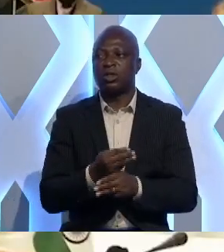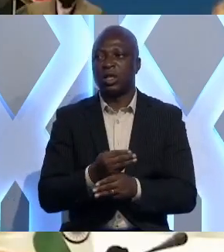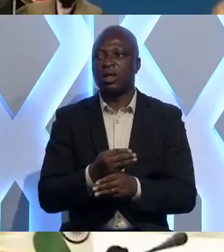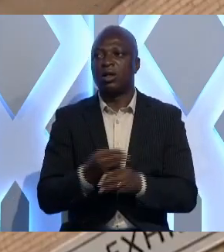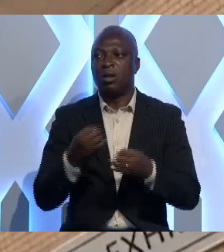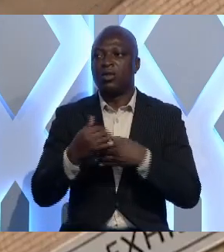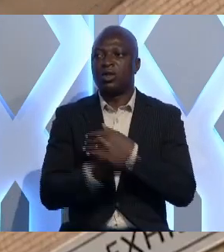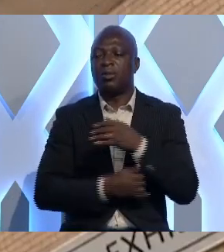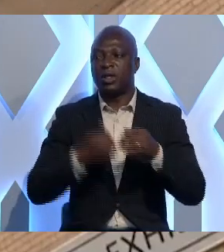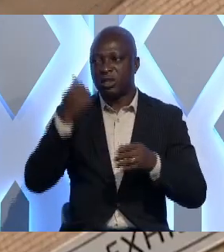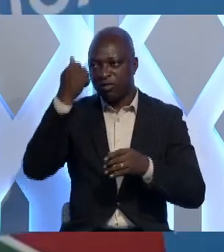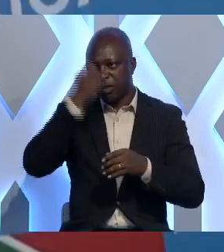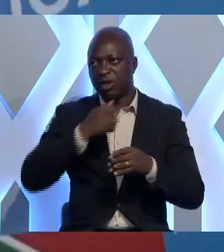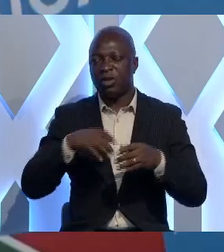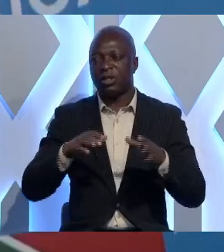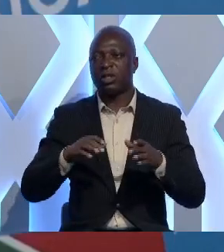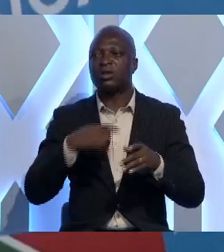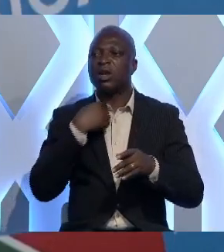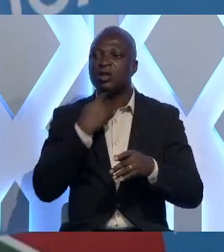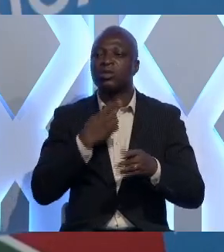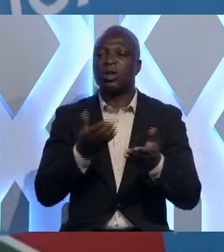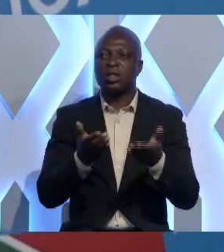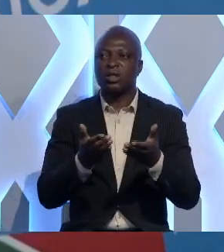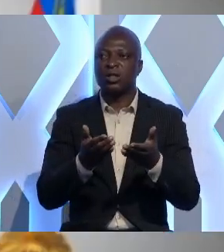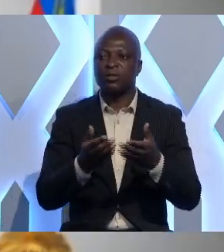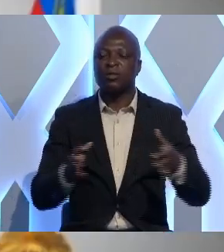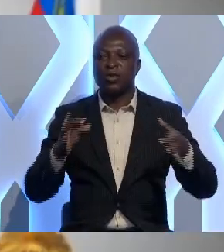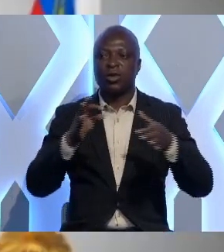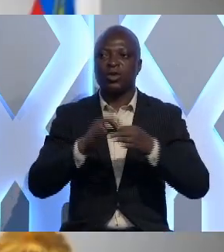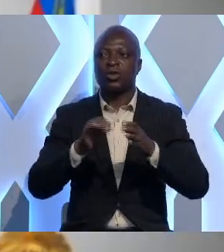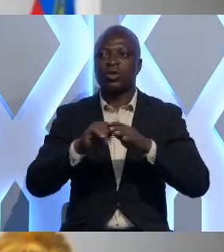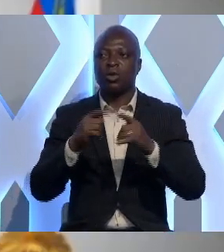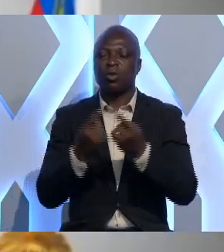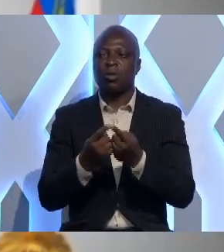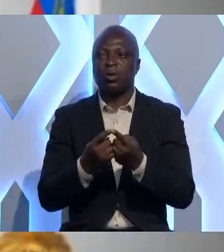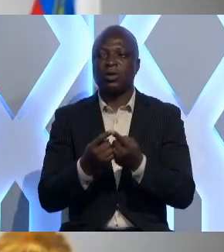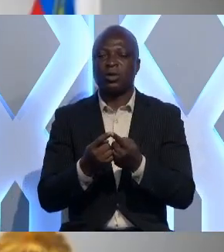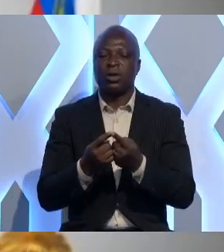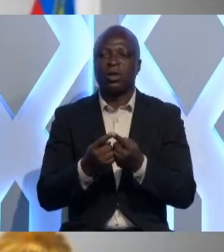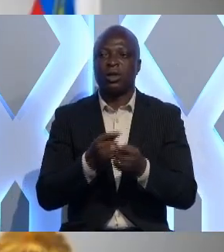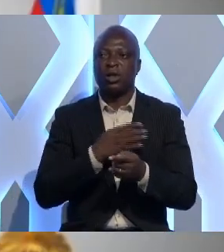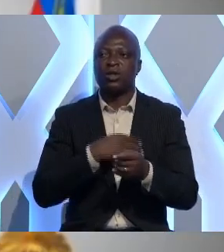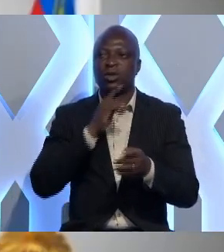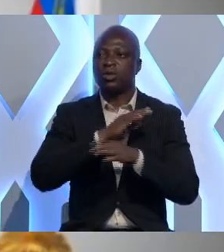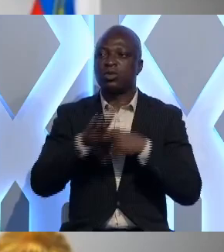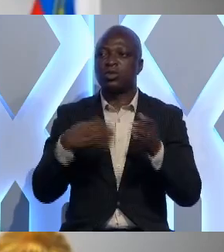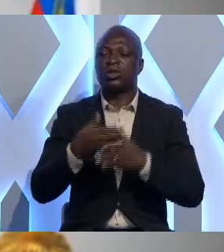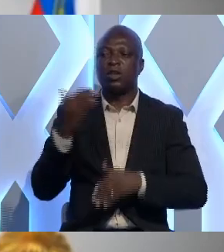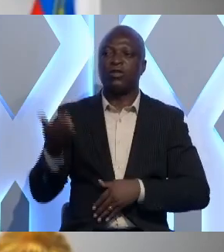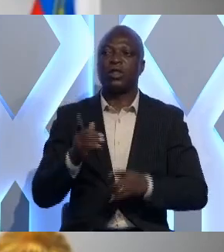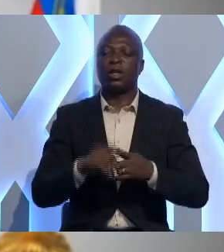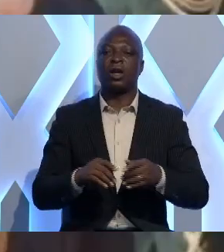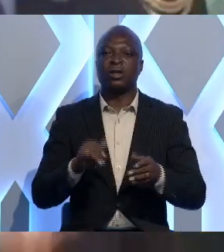Plusieurs pays africains ont déjà exprimé leur désir de rejoindre le bloc des BRICS. Et ils sont tous invités à